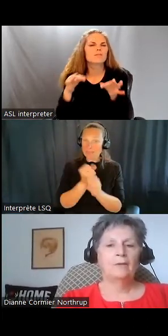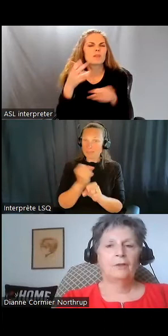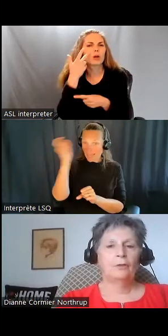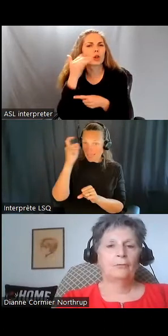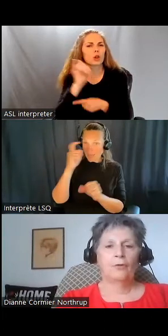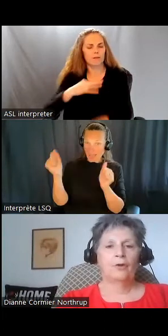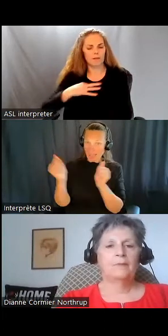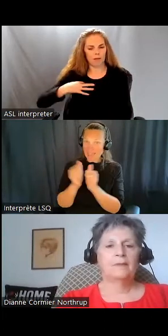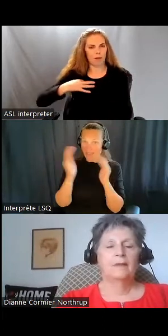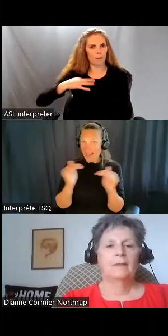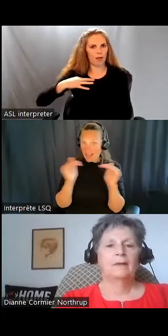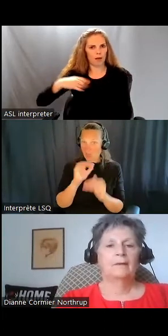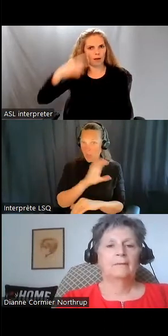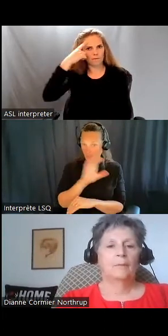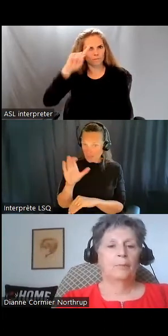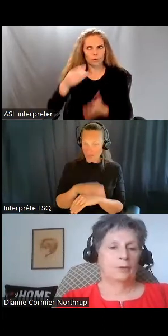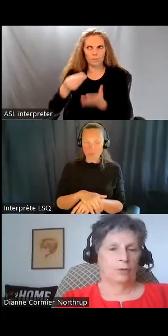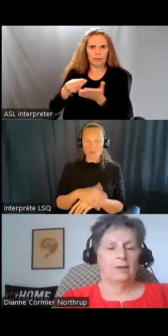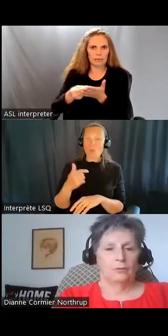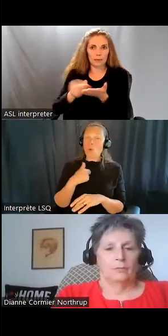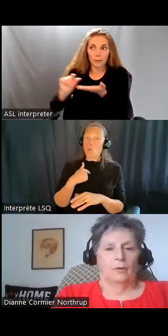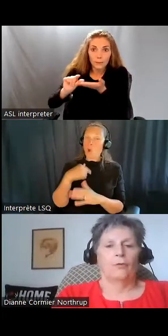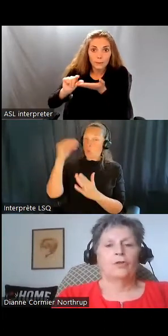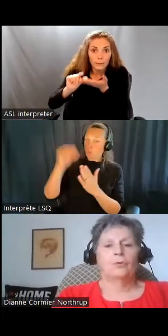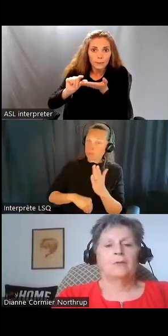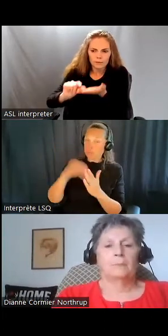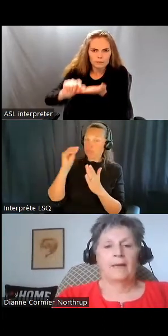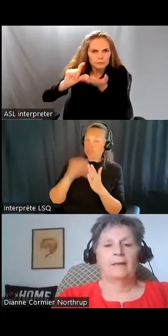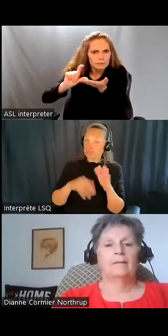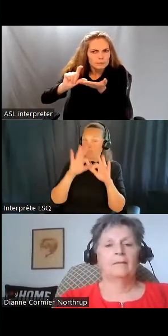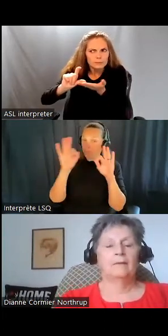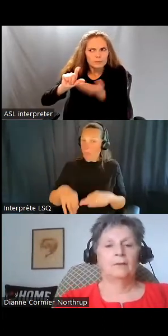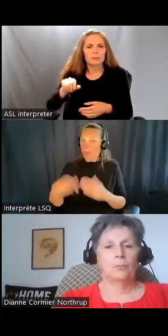Faire cette demande de financement additionnel, on a dû remplir des documents, des formulaires